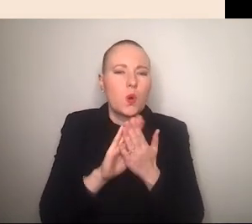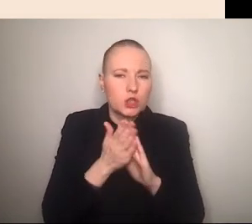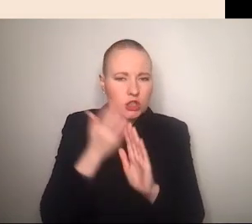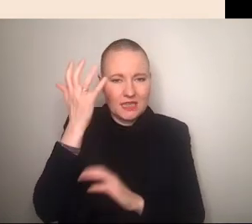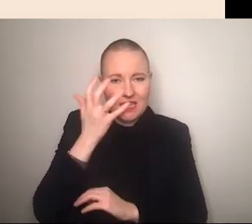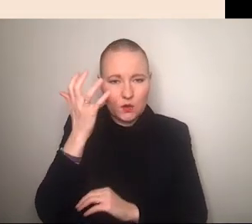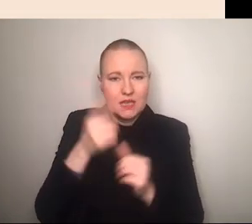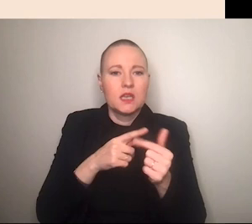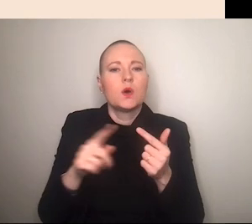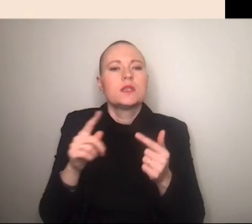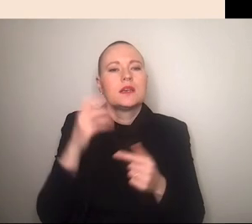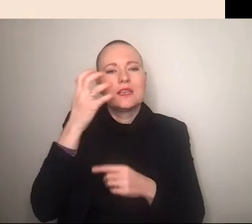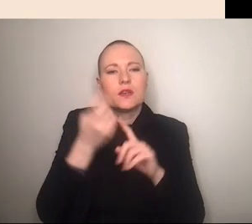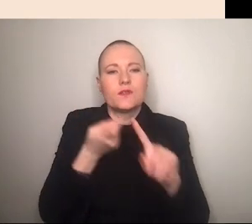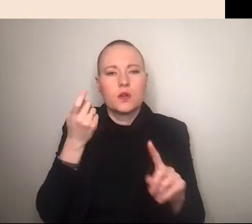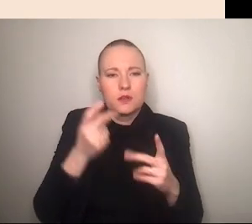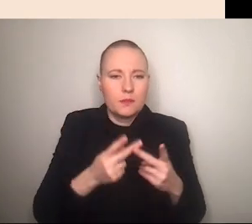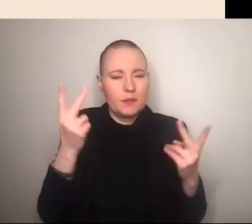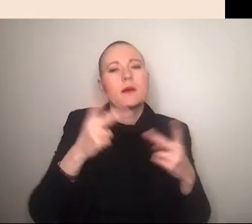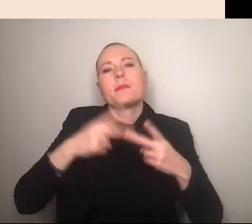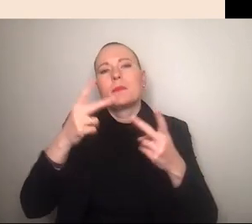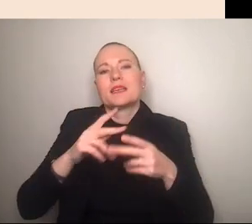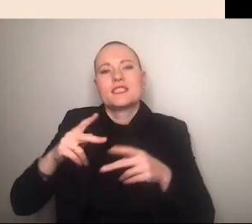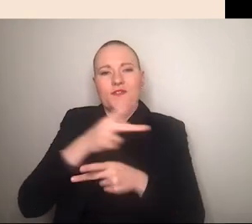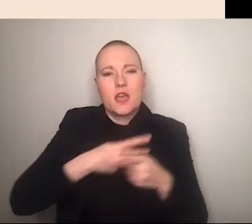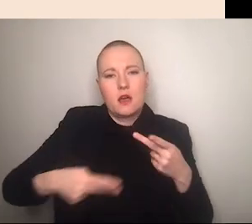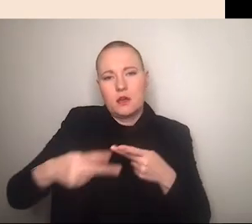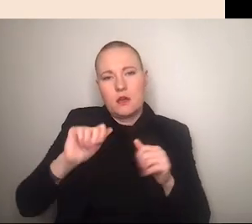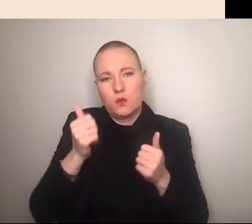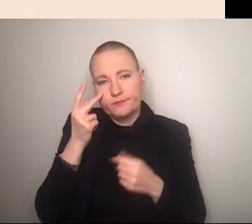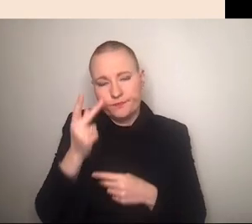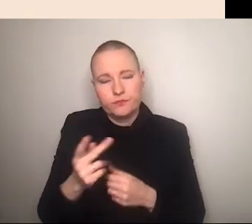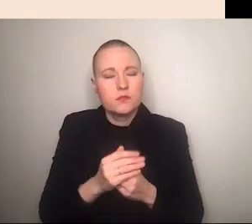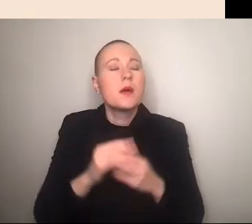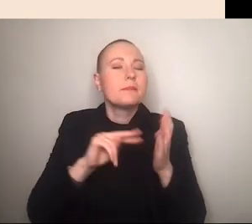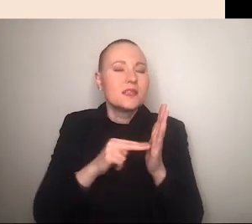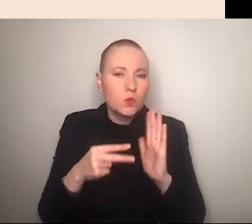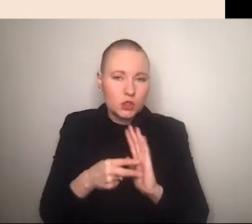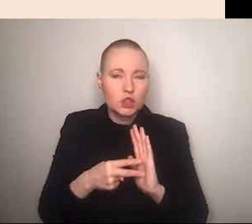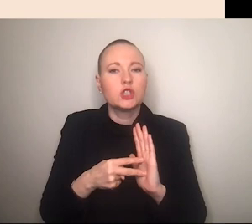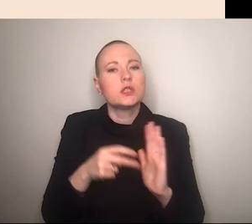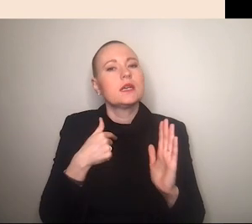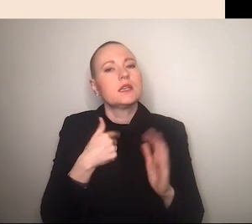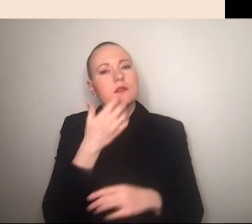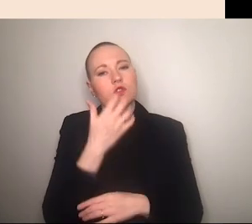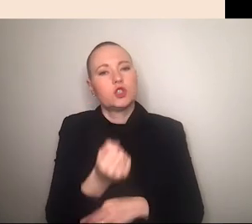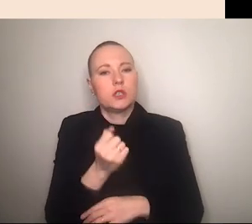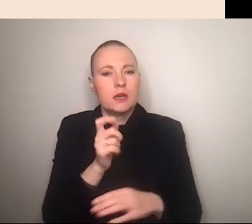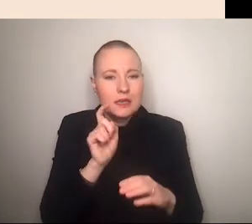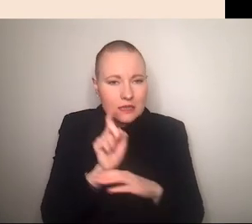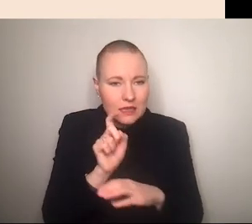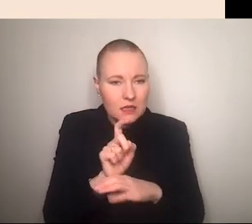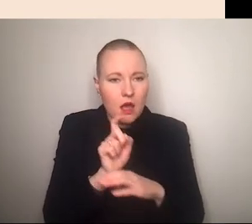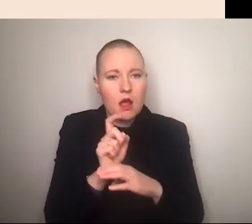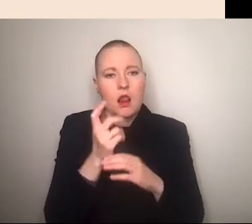öffentlichkeiten als theory of public and public spheres methodisch greife ich dabei auf eine digital ethnographie zurück die